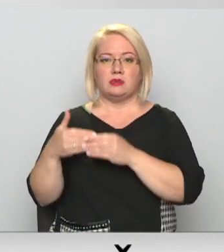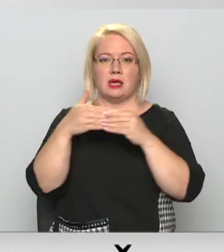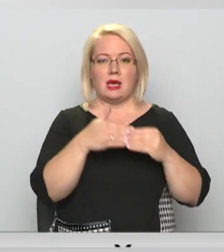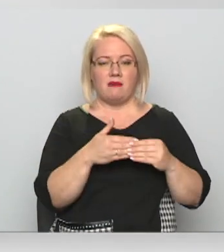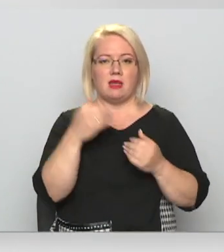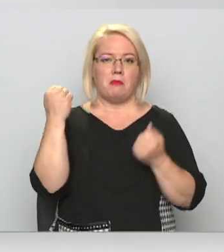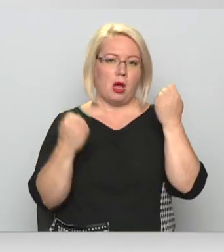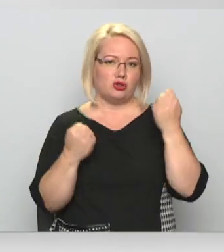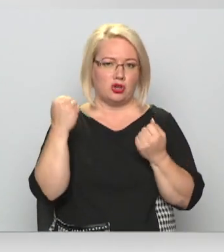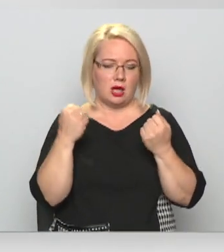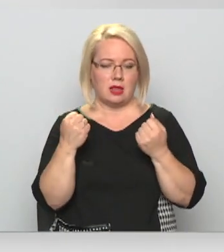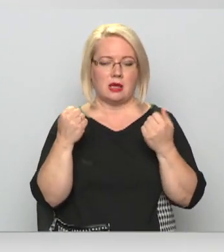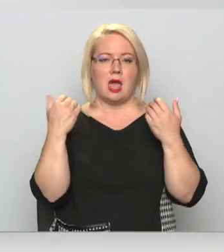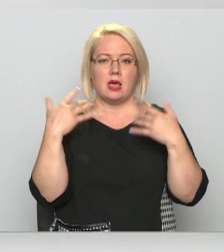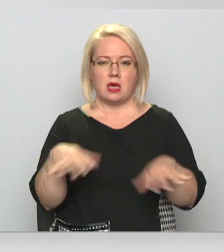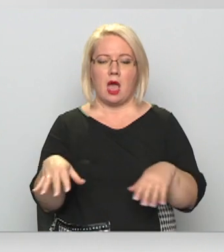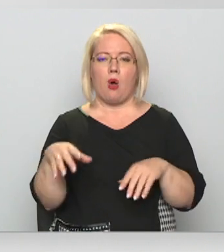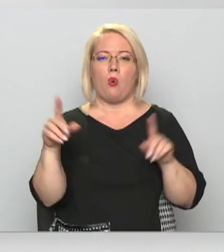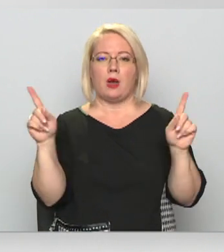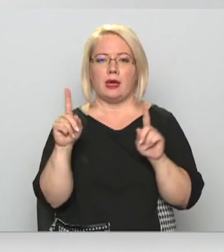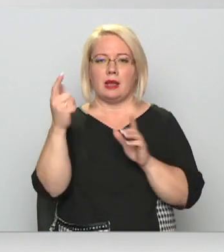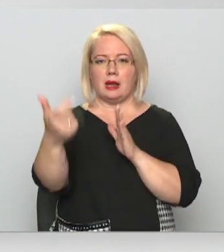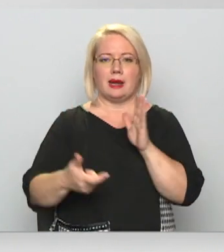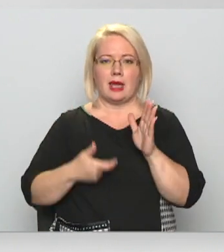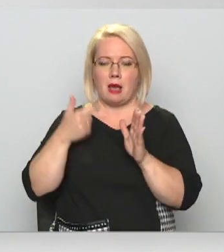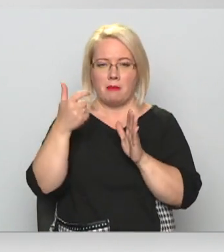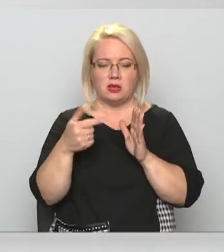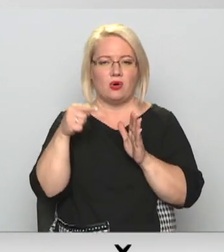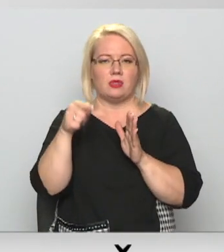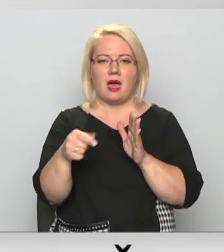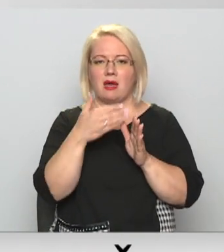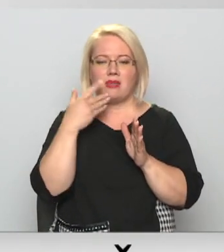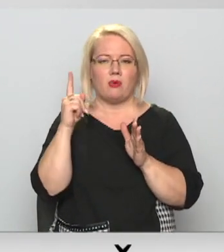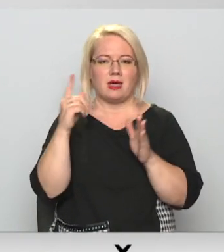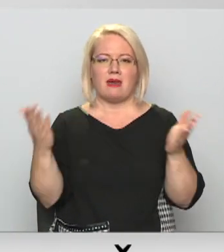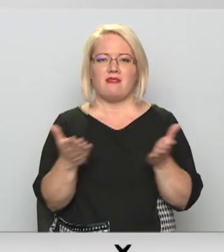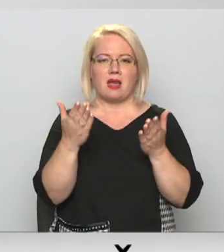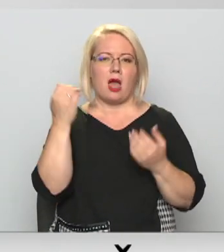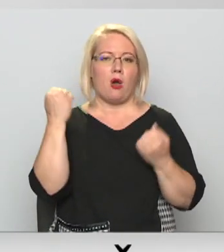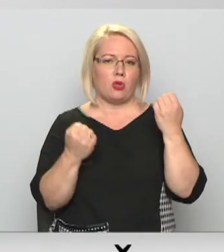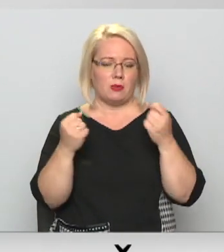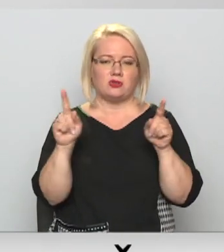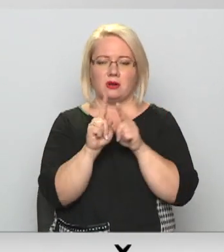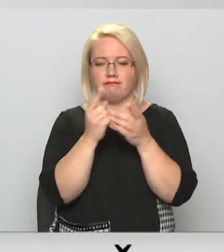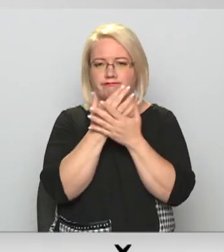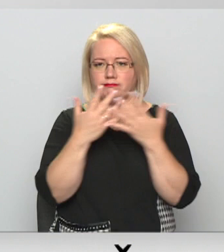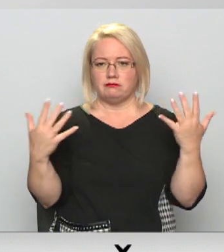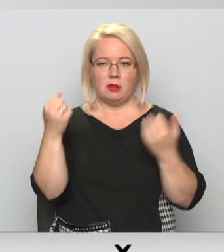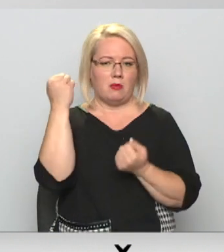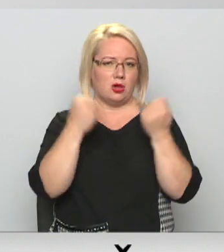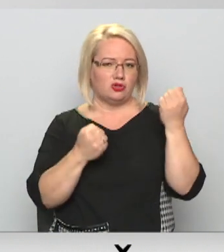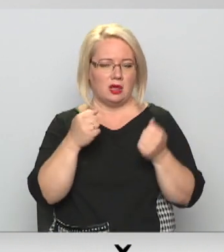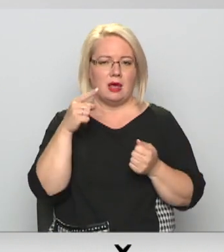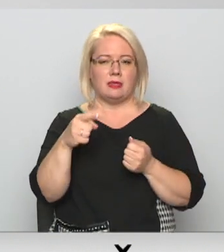mašīnas, kurām jau ir virsū riepas un tās nav tikai vieglās automašīnas, bet dažne dažāda. Šī